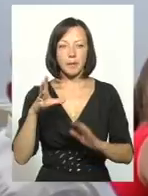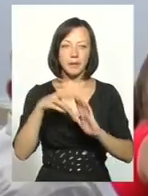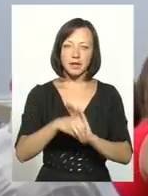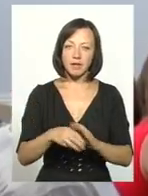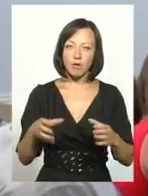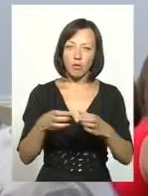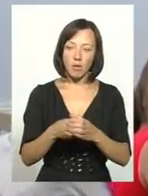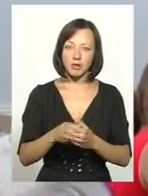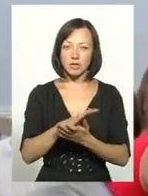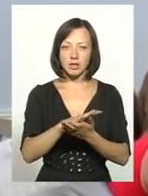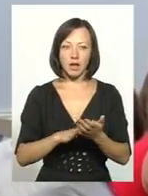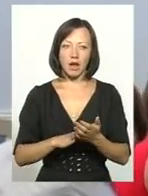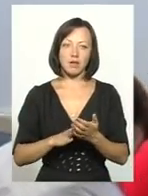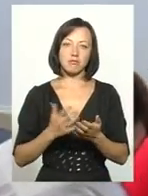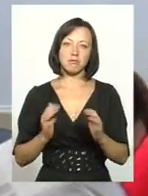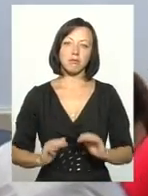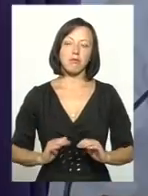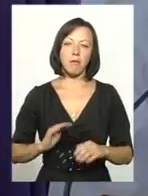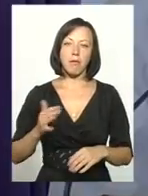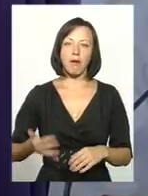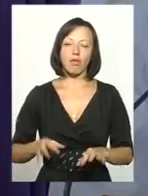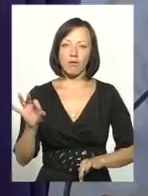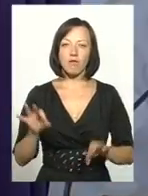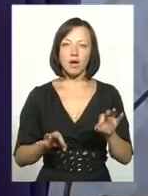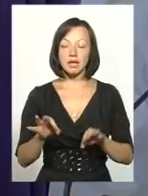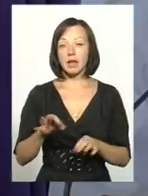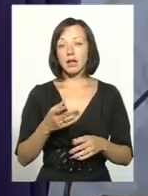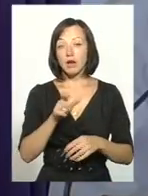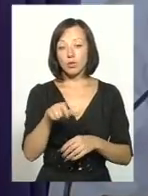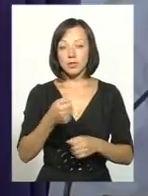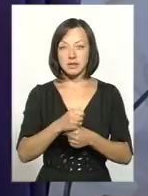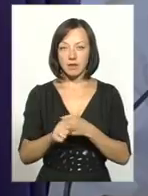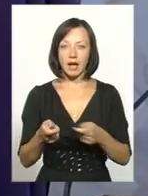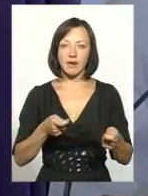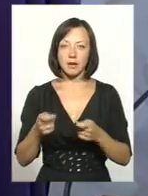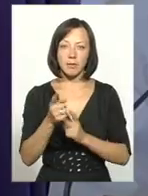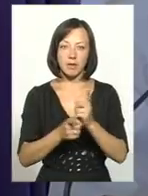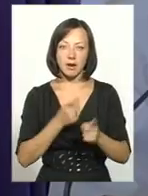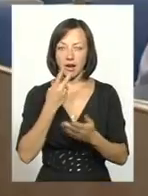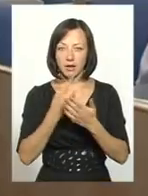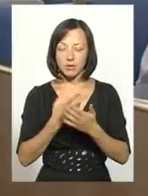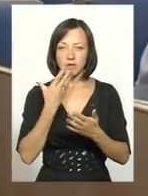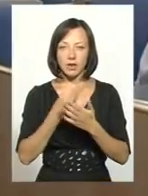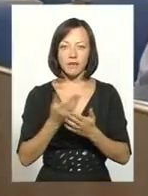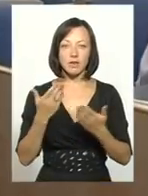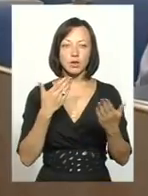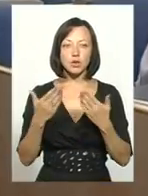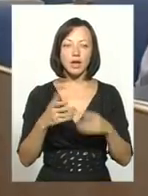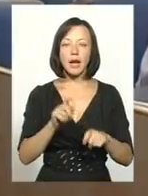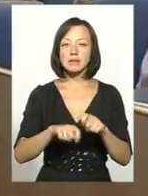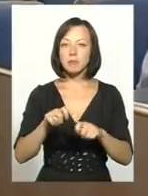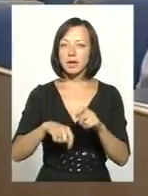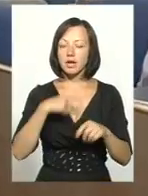громаду, чи йому далі панувати. Люди їх заставляють, керівники переглядають своє відношення. Я маю до керівника сільських рад. Однак експерти